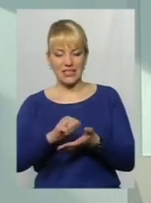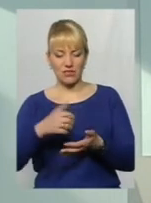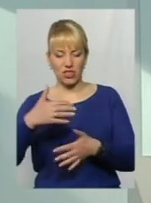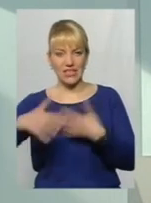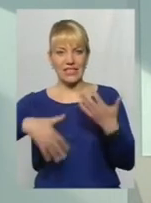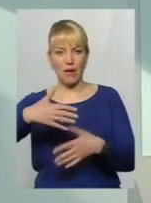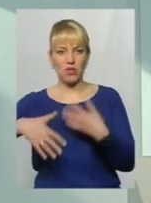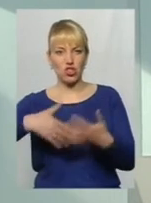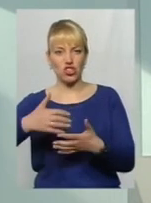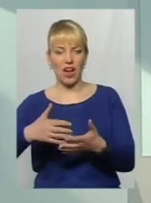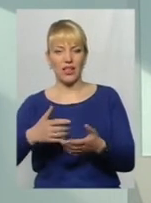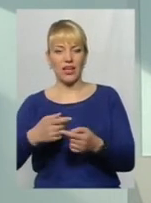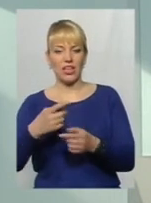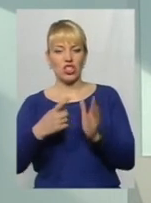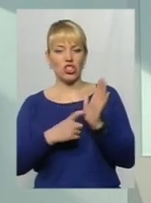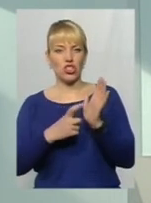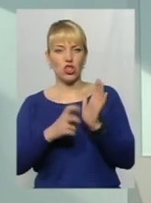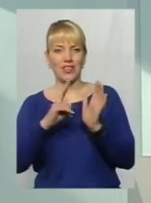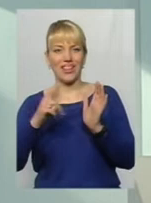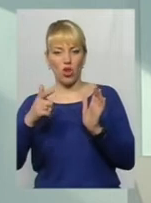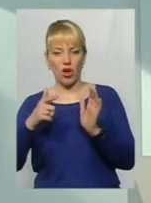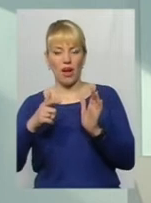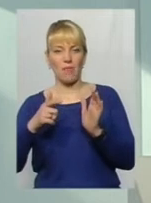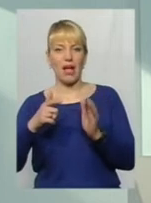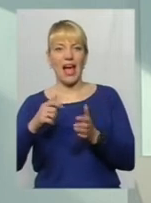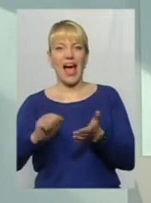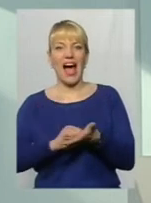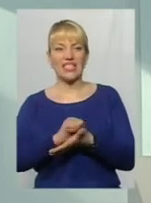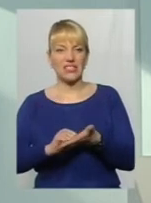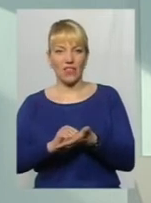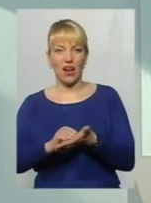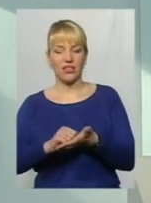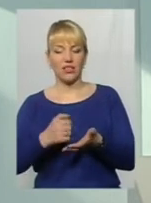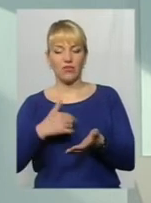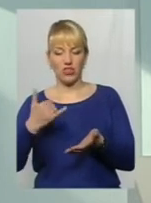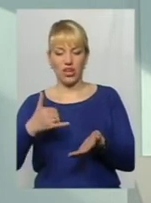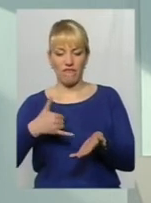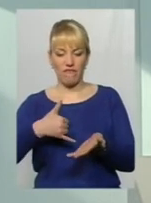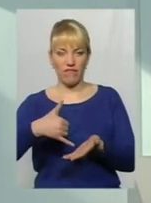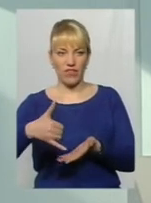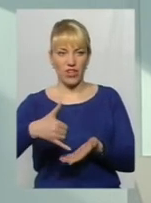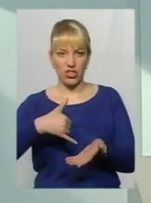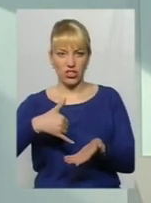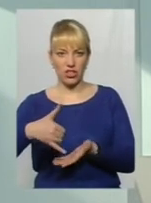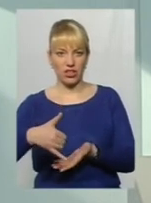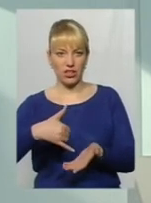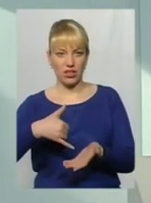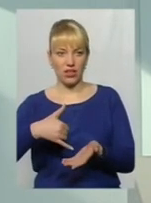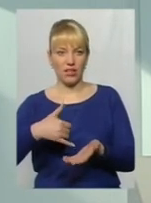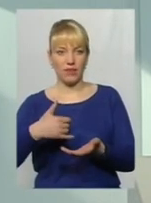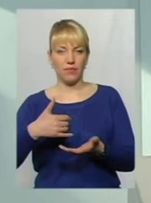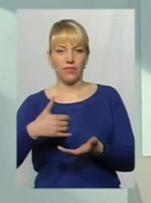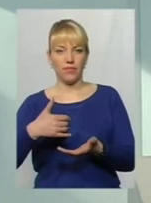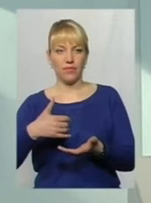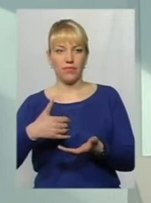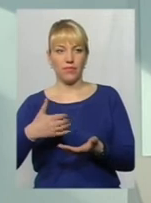600 асфальта. Виложили асфальтобетон вже в лунку, там де розробили.